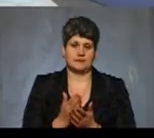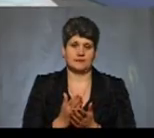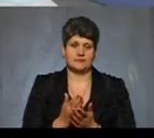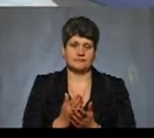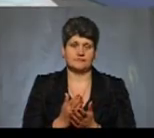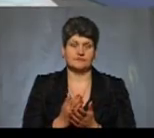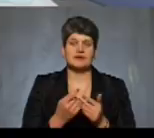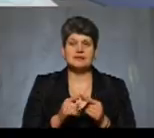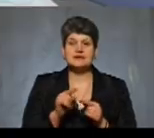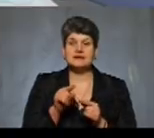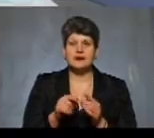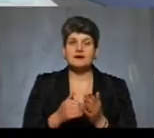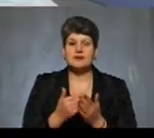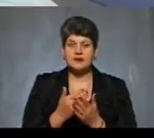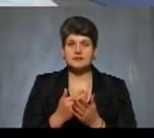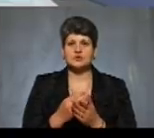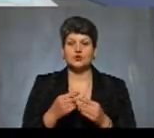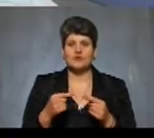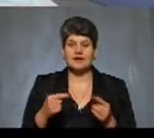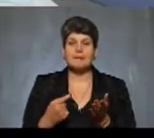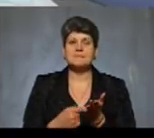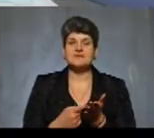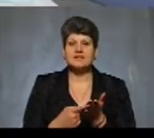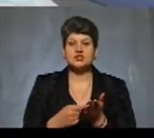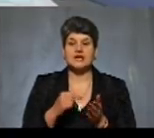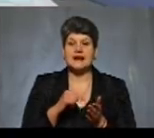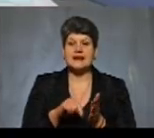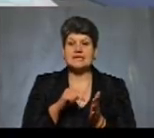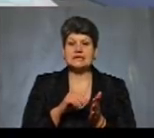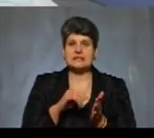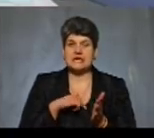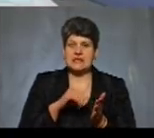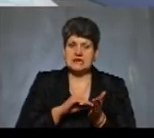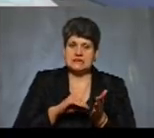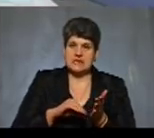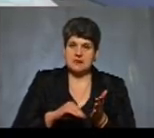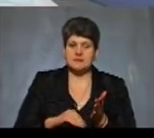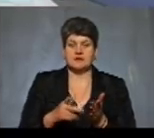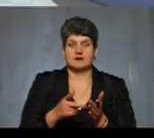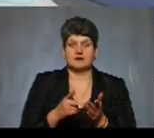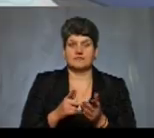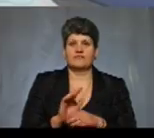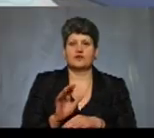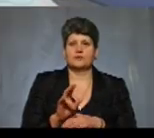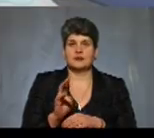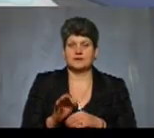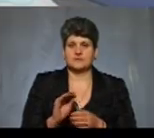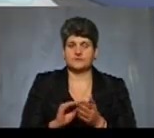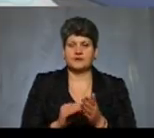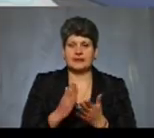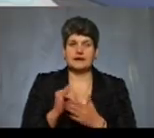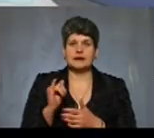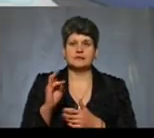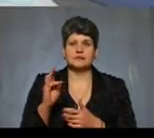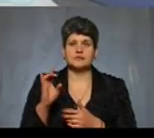та якість товару, яка підтверджена характеристиками, зазначена виробником. Тобто, що виробником зазначає? Є інструкція